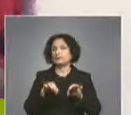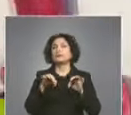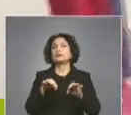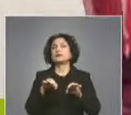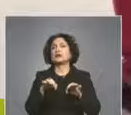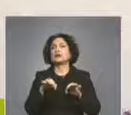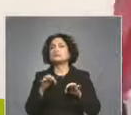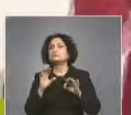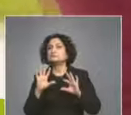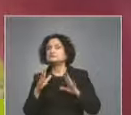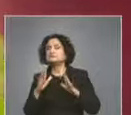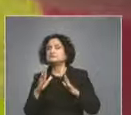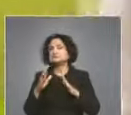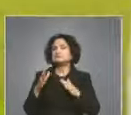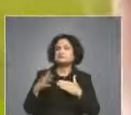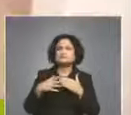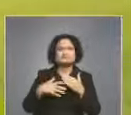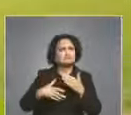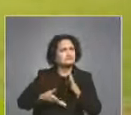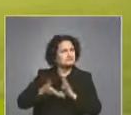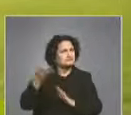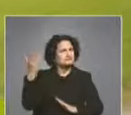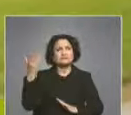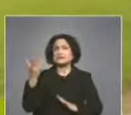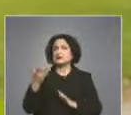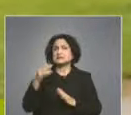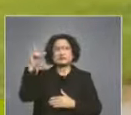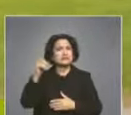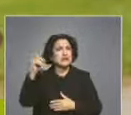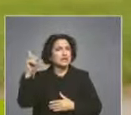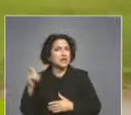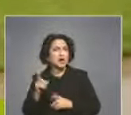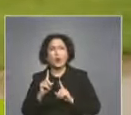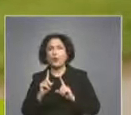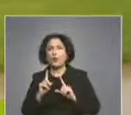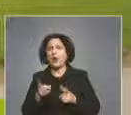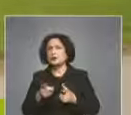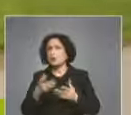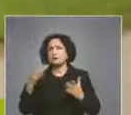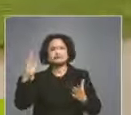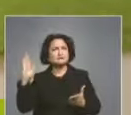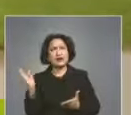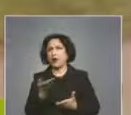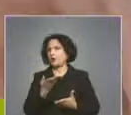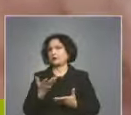близо до 237-13 сигнал. което е рекордна брояка.